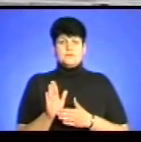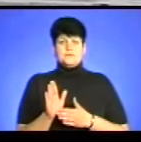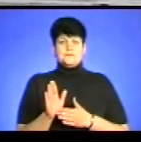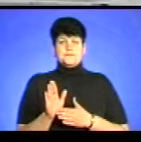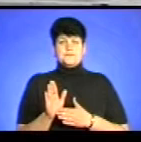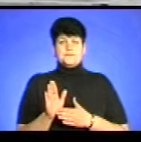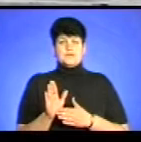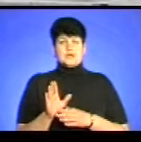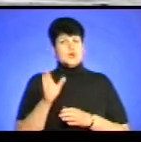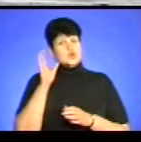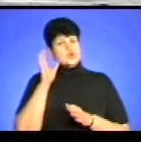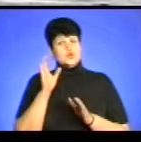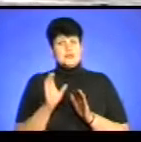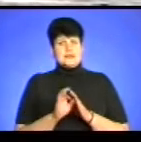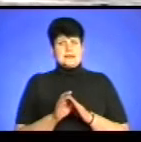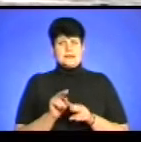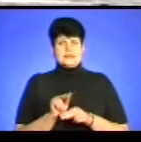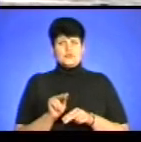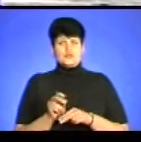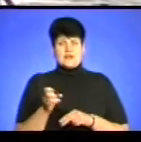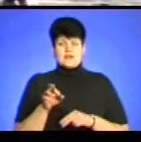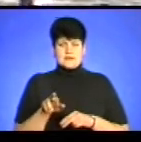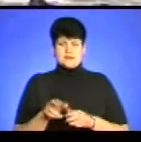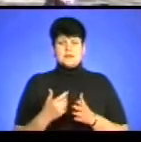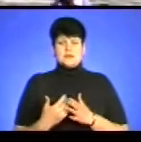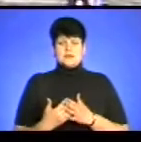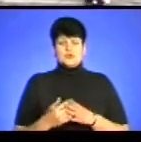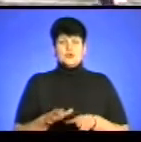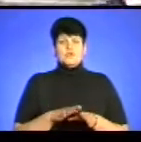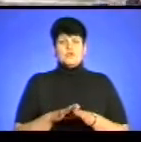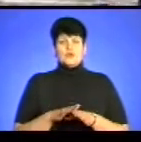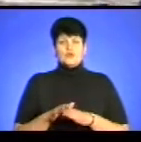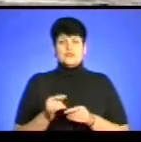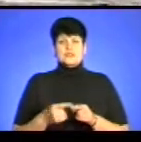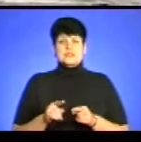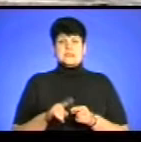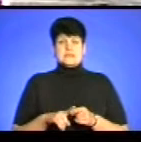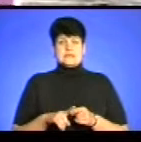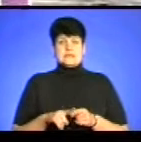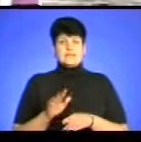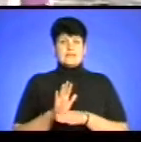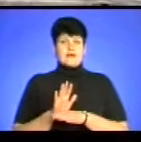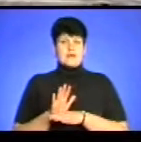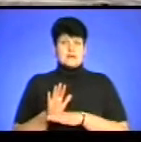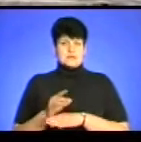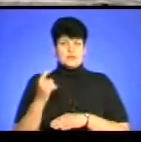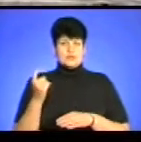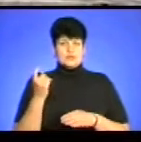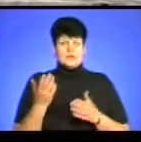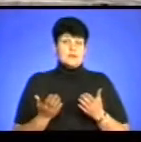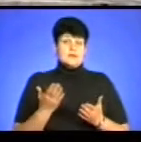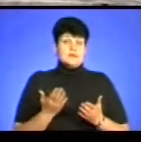слухняності, дресування, принаймні, щоб виконувати оці накази господаря. Однак,